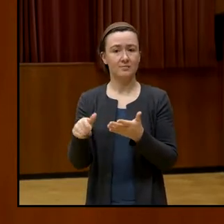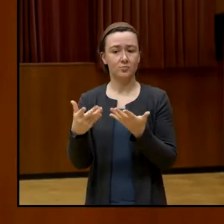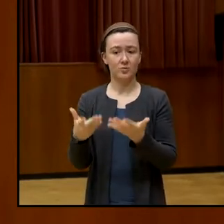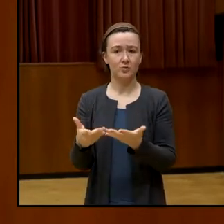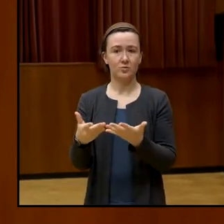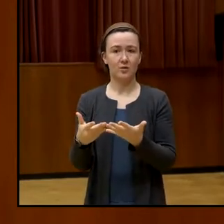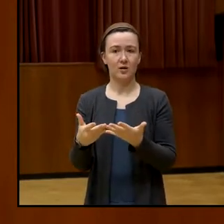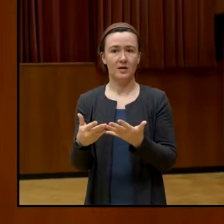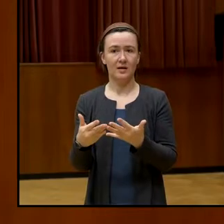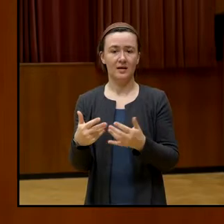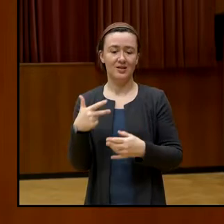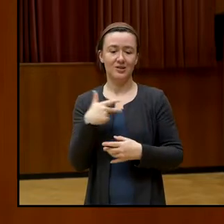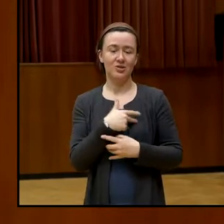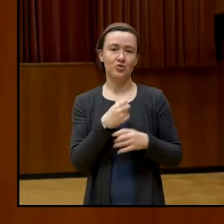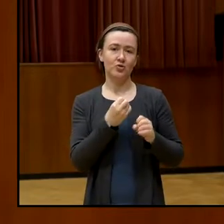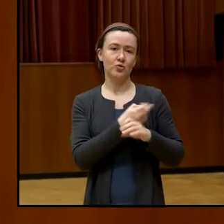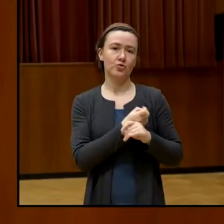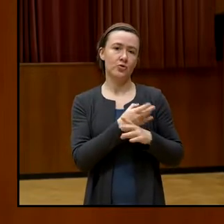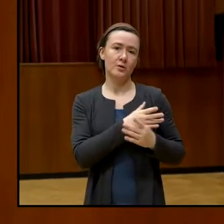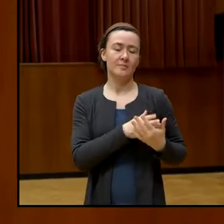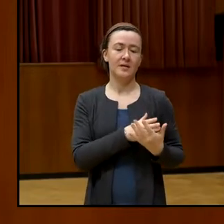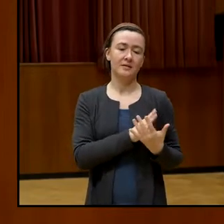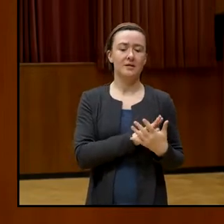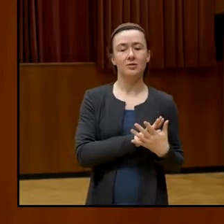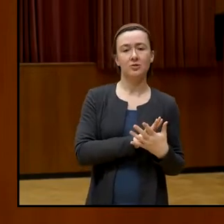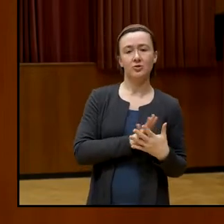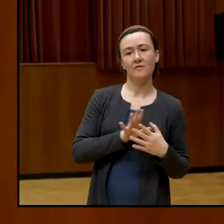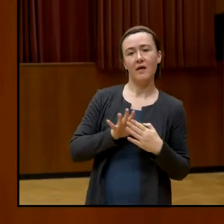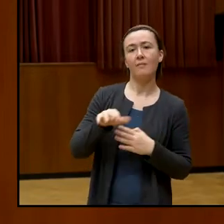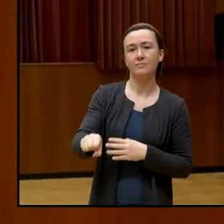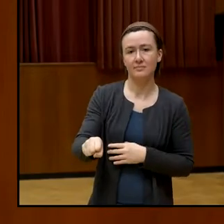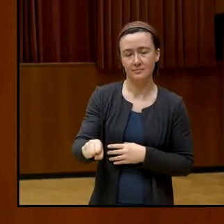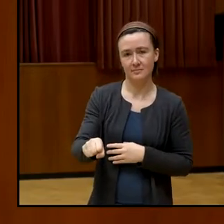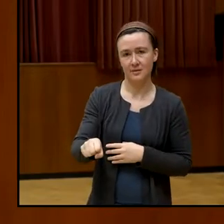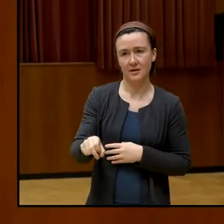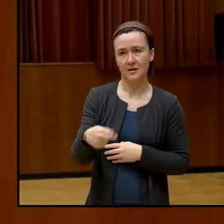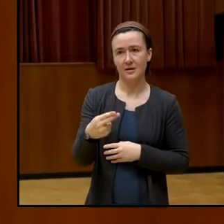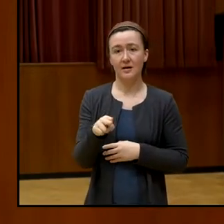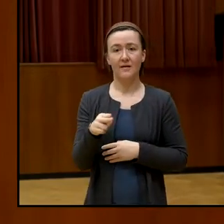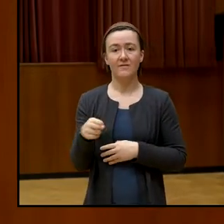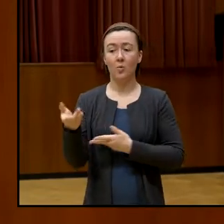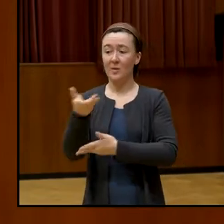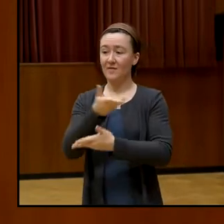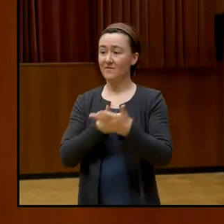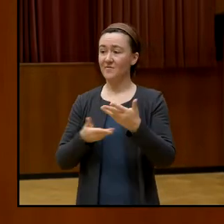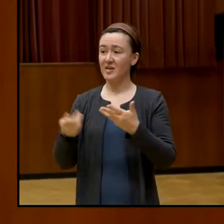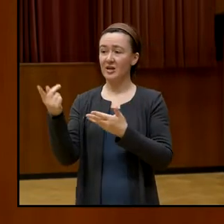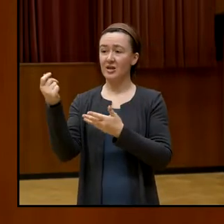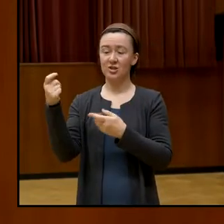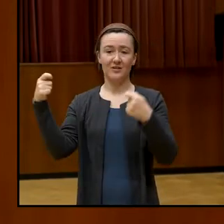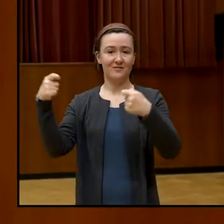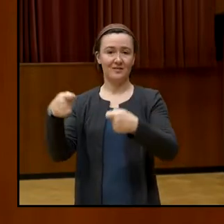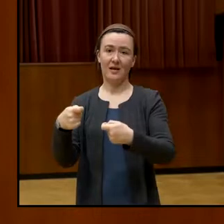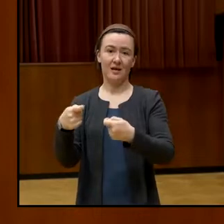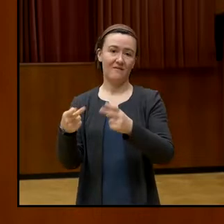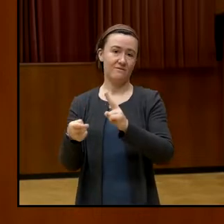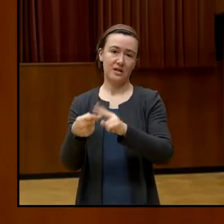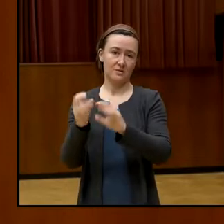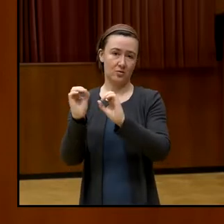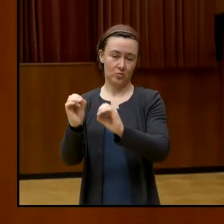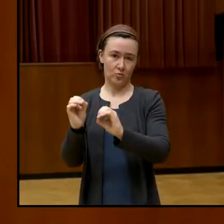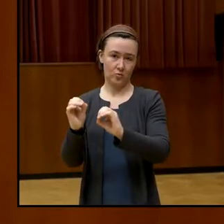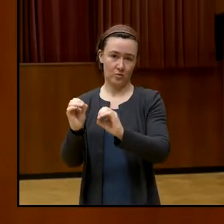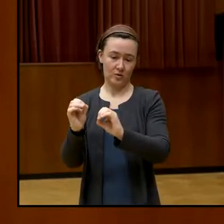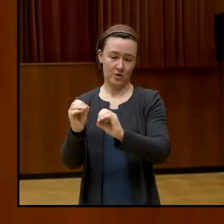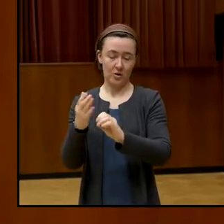Media ausgehebelt worden, weil es kein Geld, kaum mehr Geld aus der Wirtschaft gibt und da die einzige Chance aus meiner bescheidenen